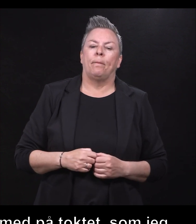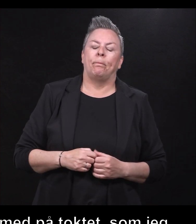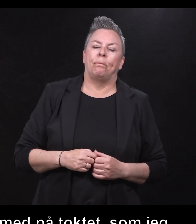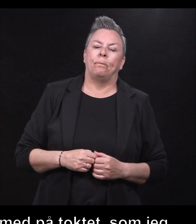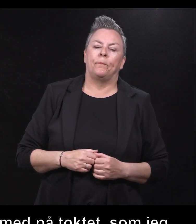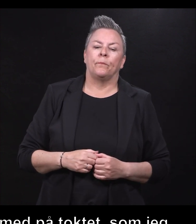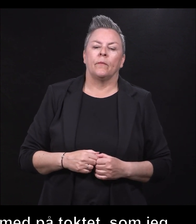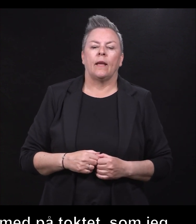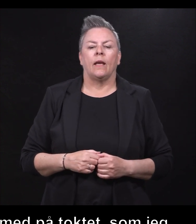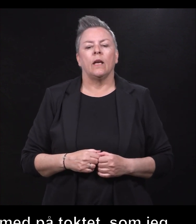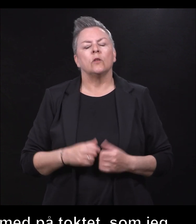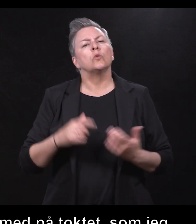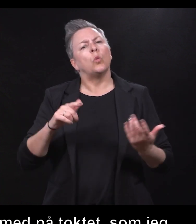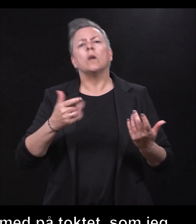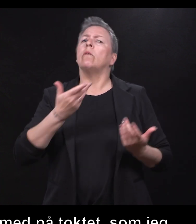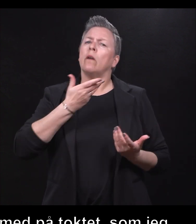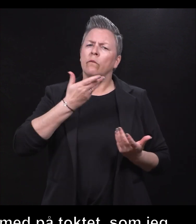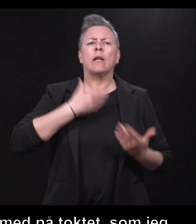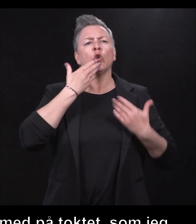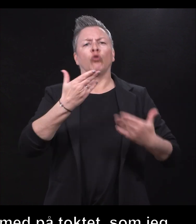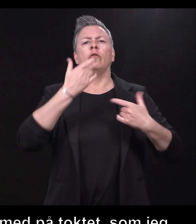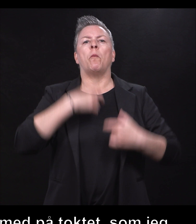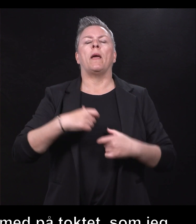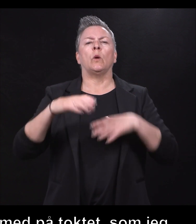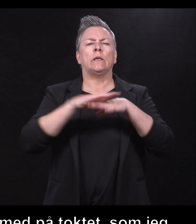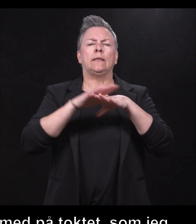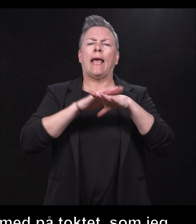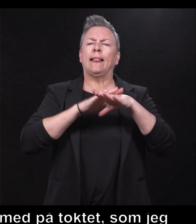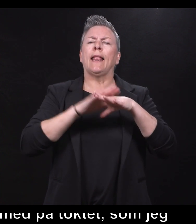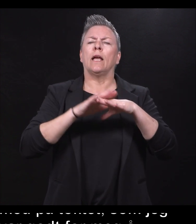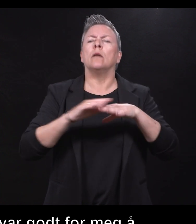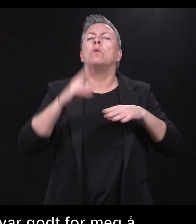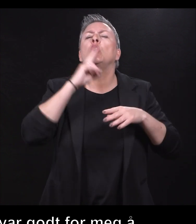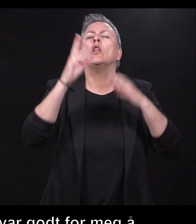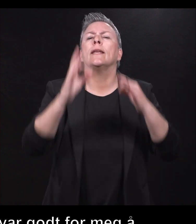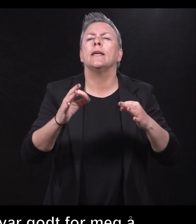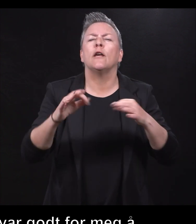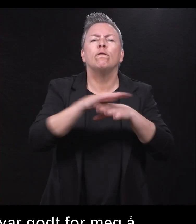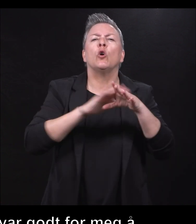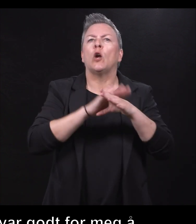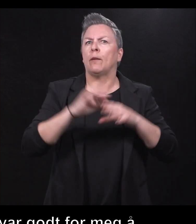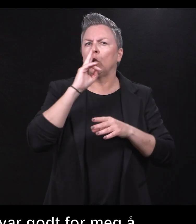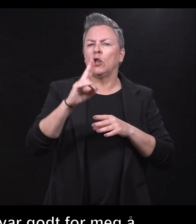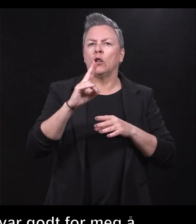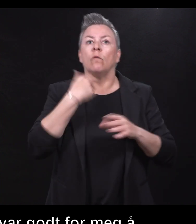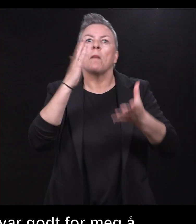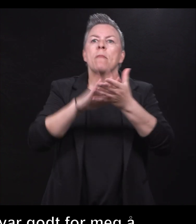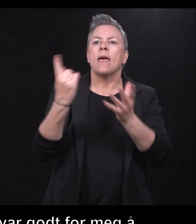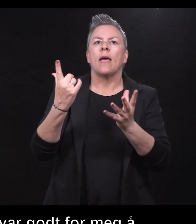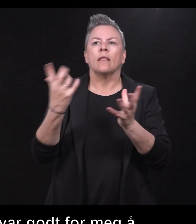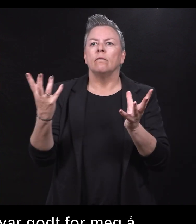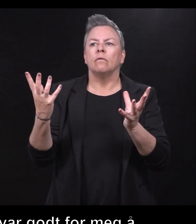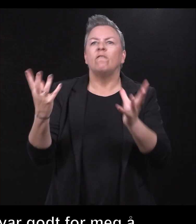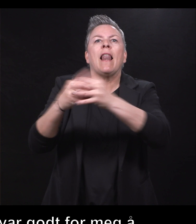Så det var veldig godt for meg å kjenne på nye ting, og være med på et fellesskap som